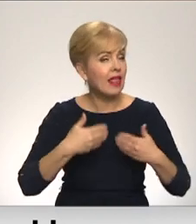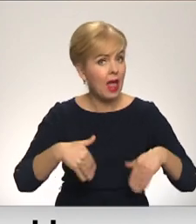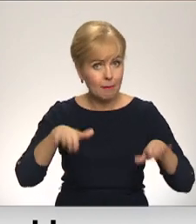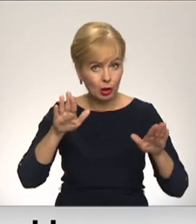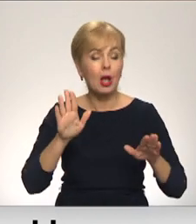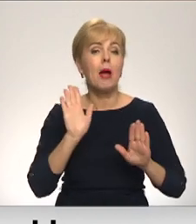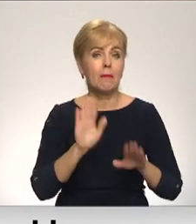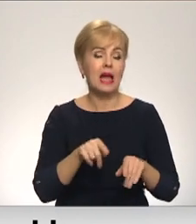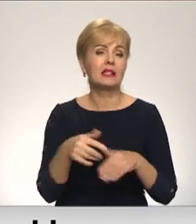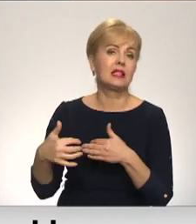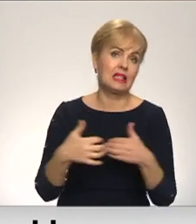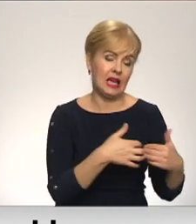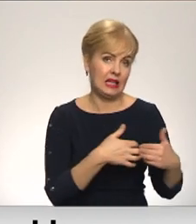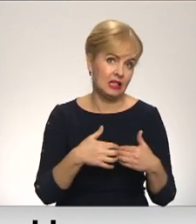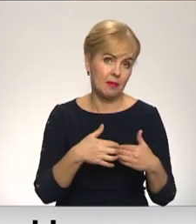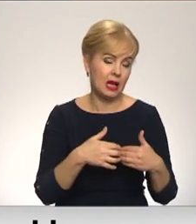cīnīsimies.